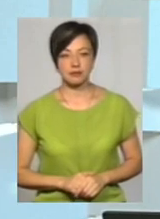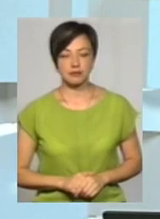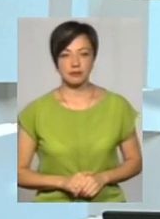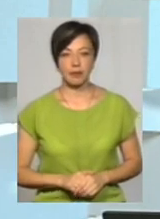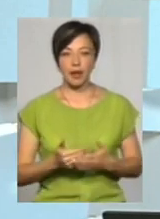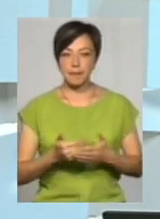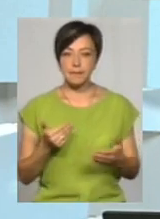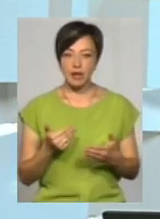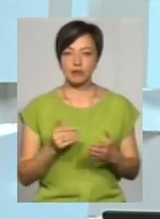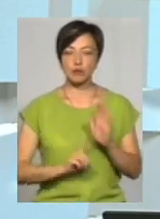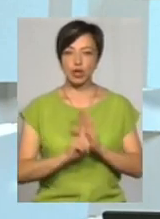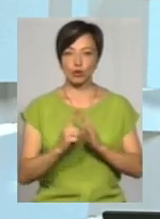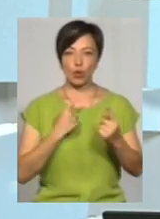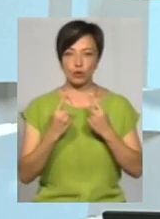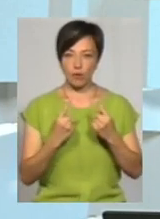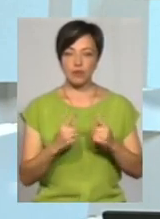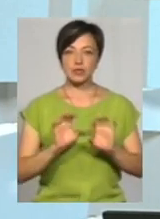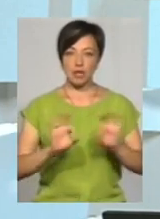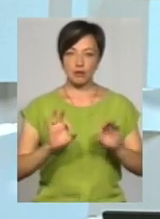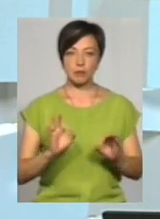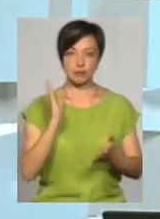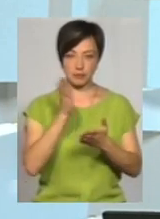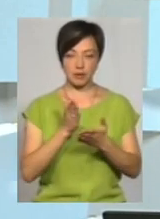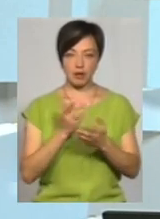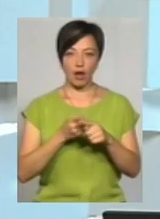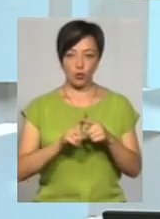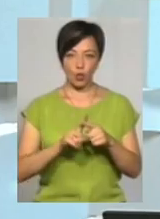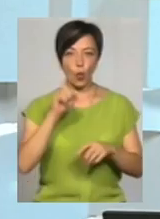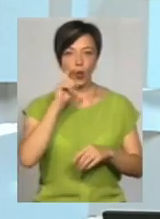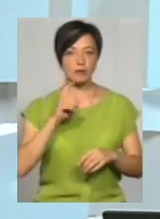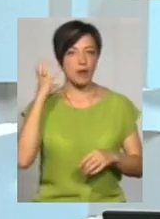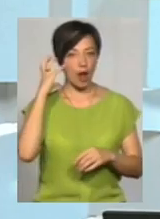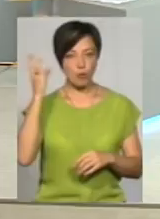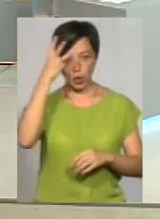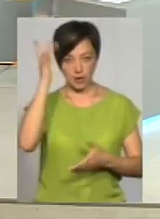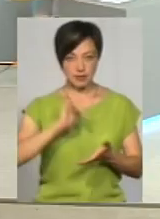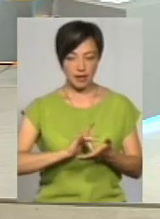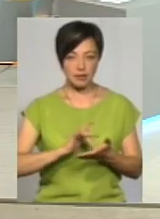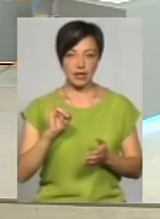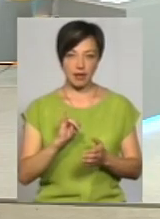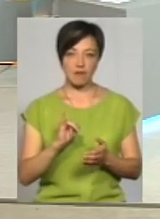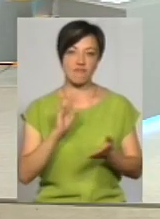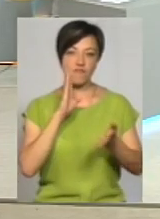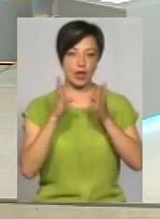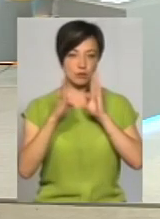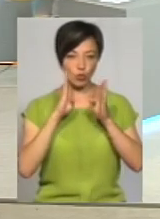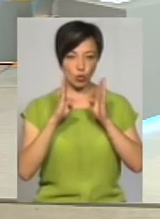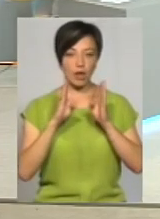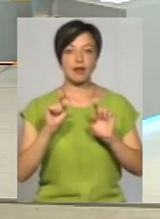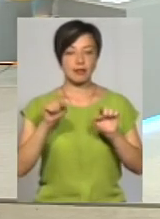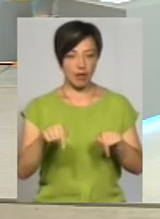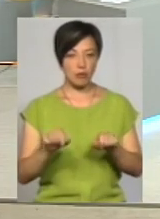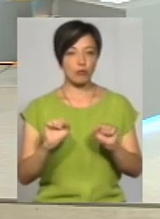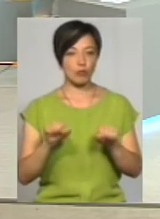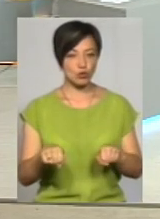Перед тим, як перейти до розмови, зауважу, що ми транслюємось також на українському радіоподіліцентр. І у мережі Facebook, до речі, там